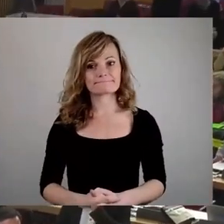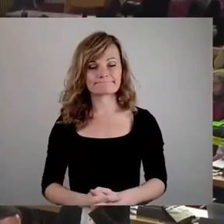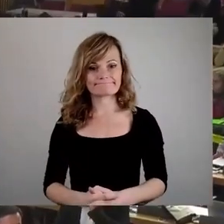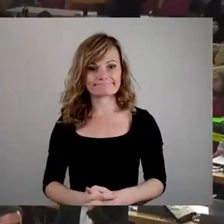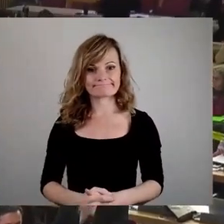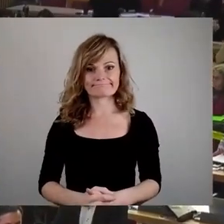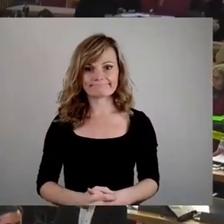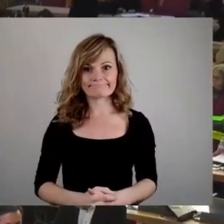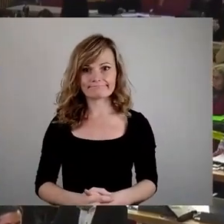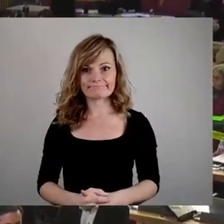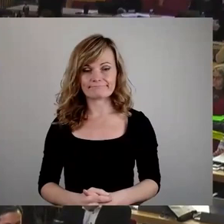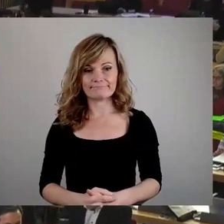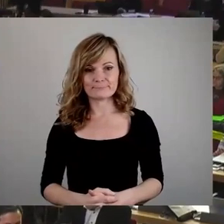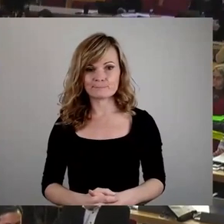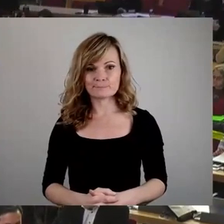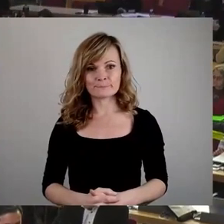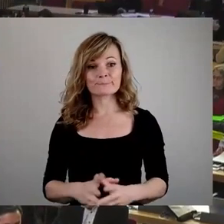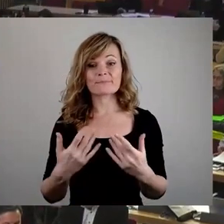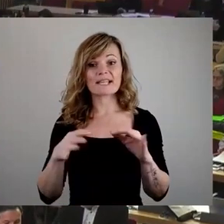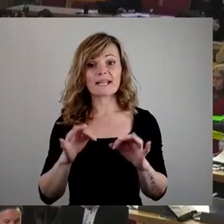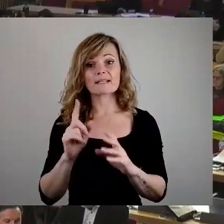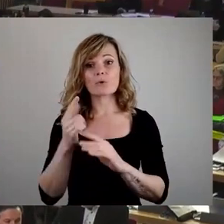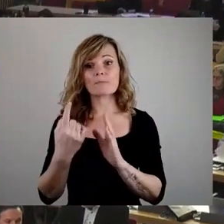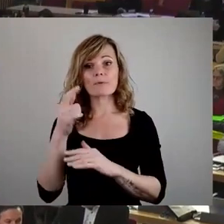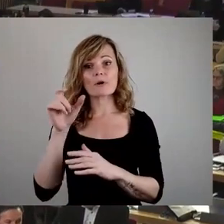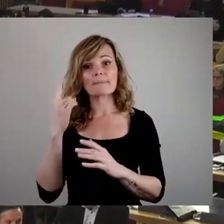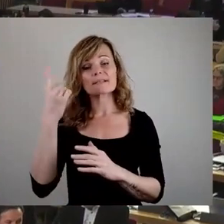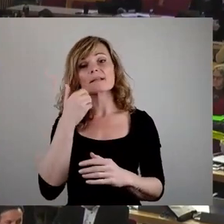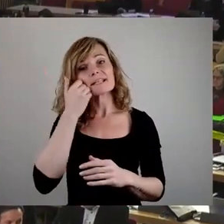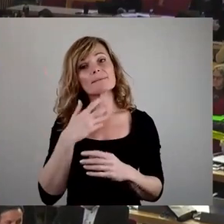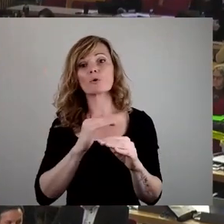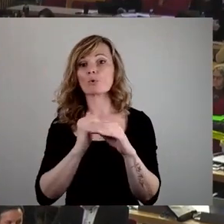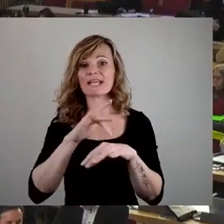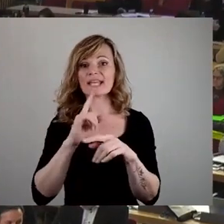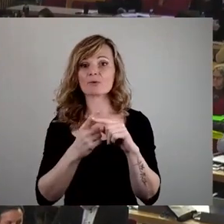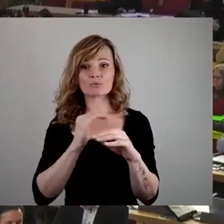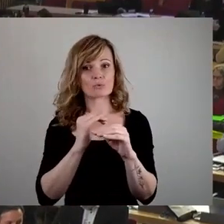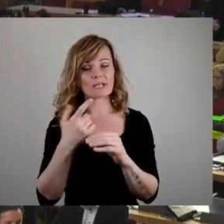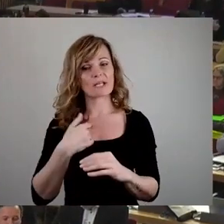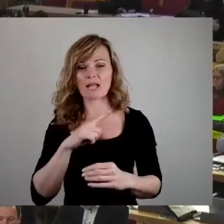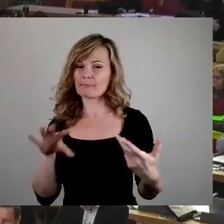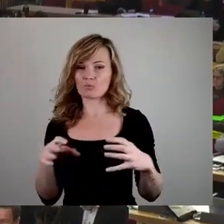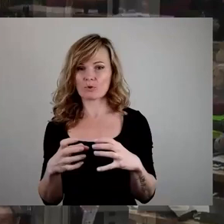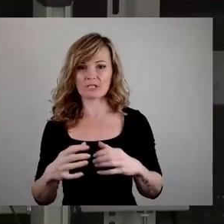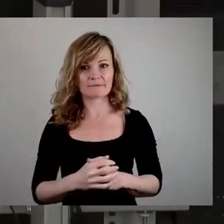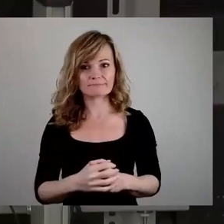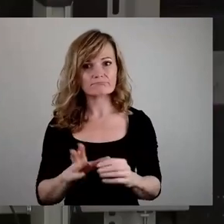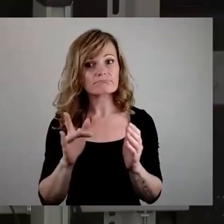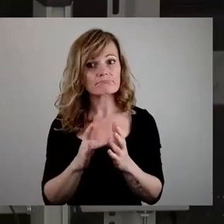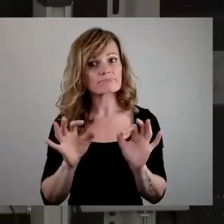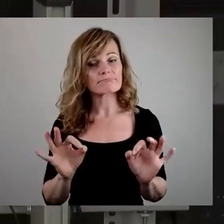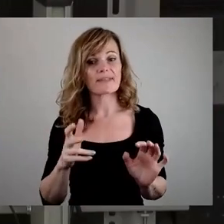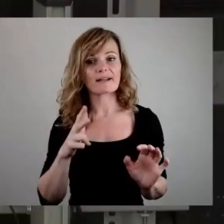Sehr geehrter Herr Oberbürgermeister, liebe Kolleginnen und Kollegen, ich fasse mich ganz kurz, weil wir es ja in der Tat in